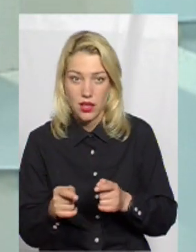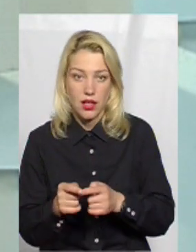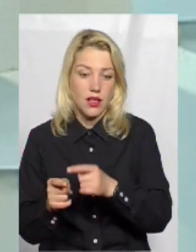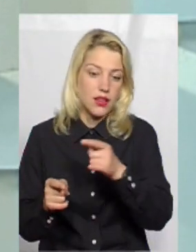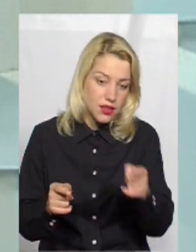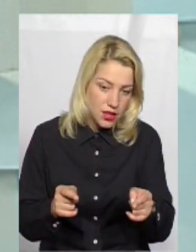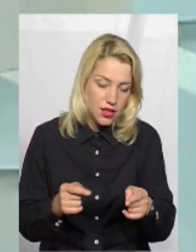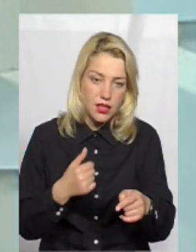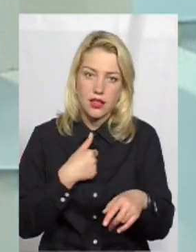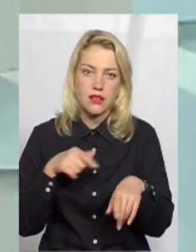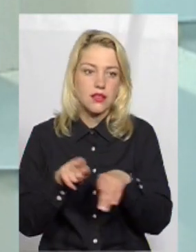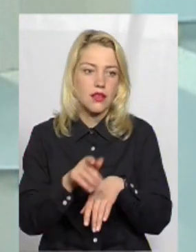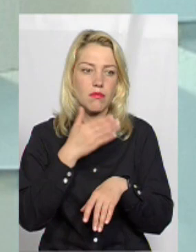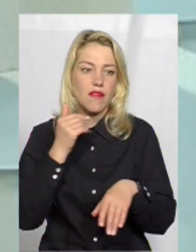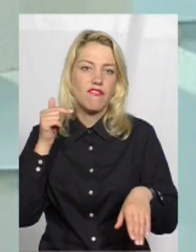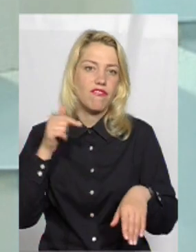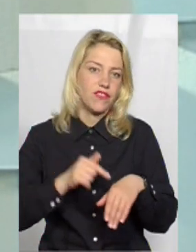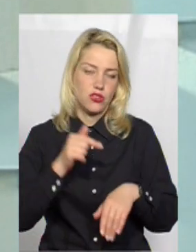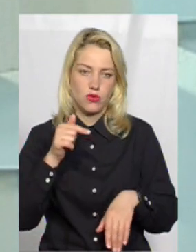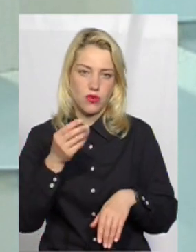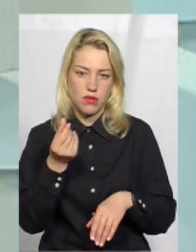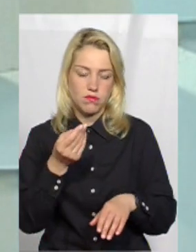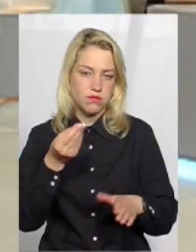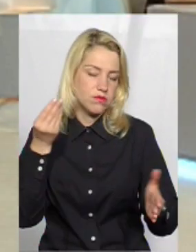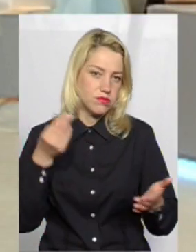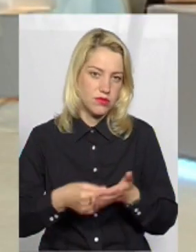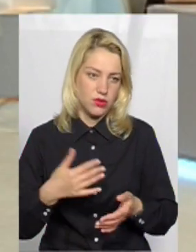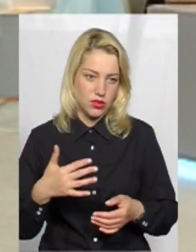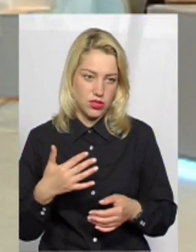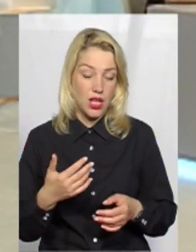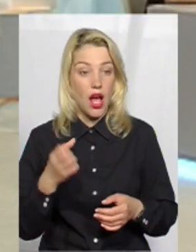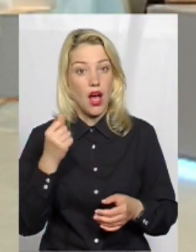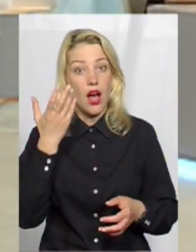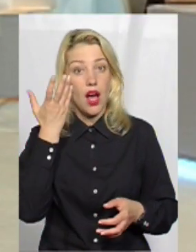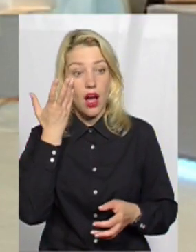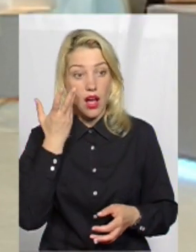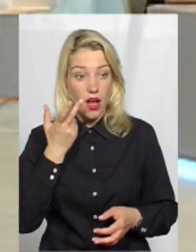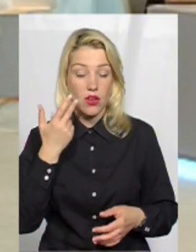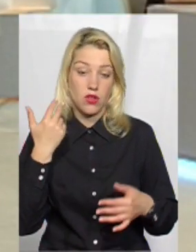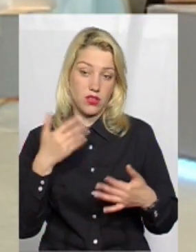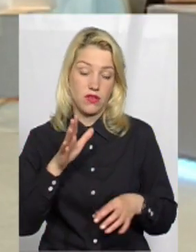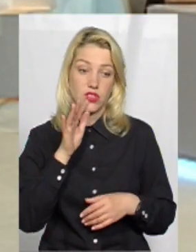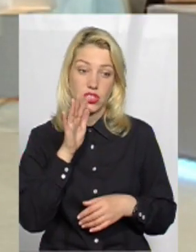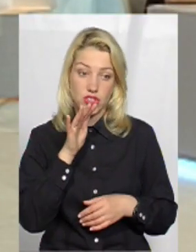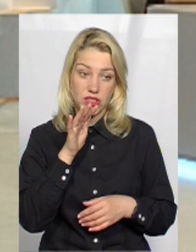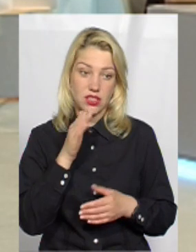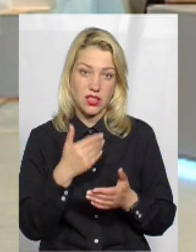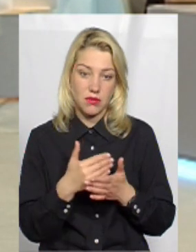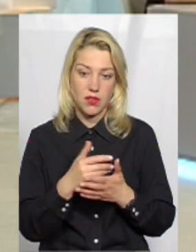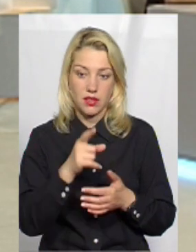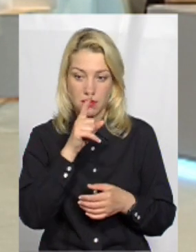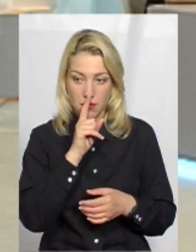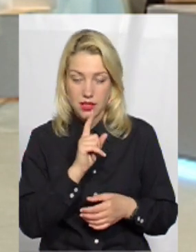Таким чином, я не відчуваю так сильно для свого гаманця, там, підготовку до подорожі. А коли вже підходить безпосередньо час, там,